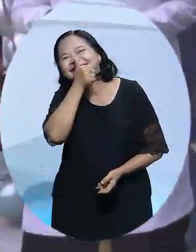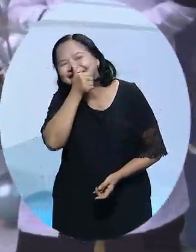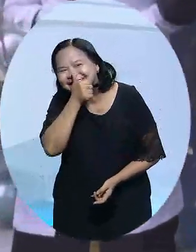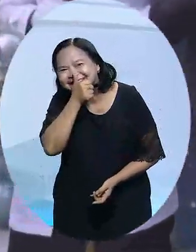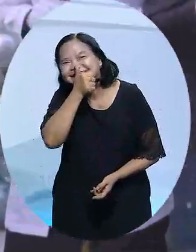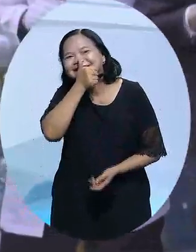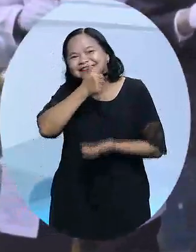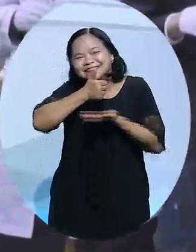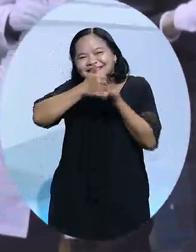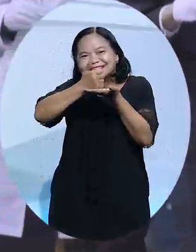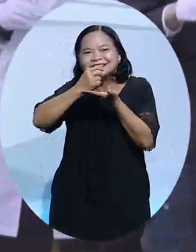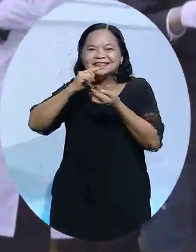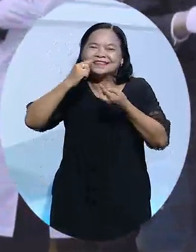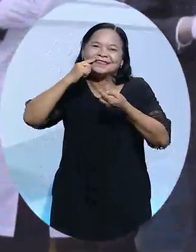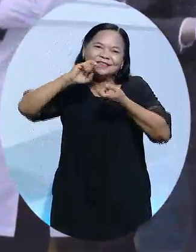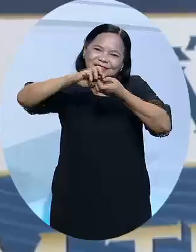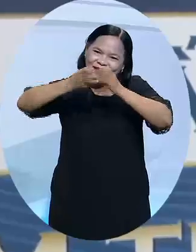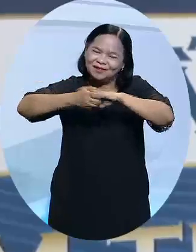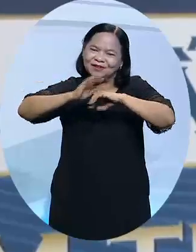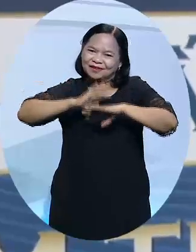ưu kế hoạch chỉnh nha nhanh chóng, hiệu quả.